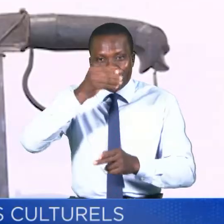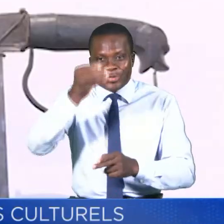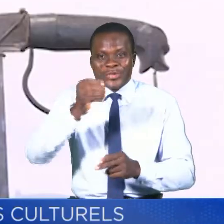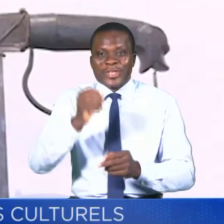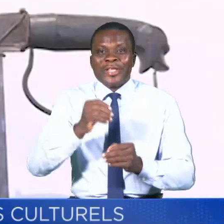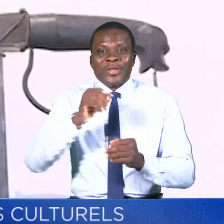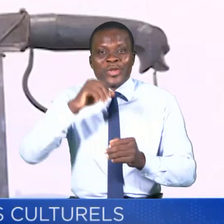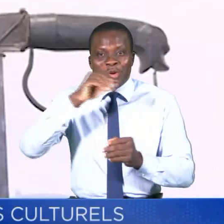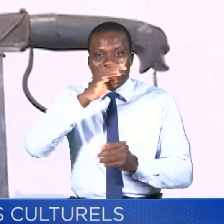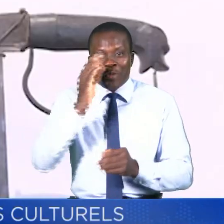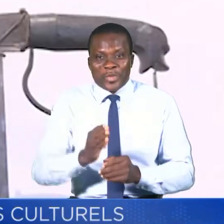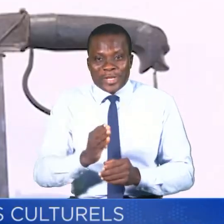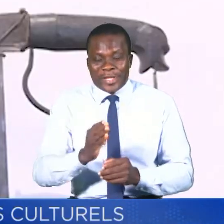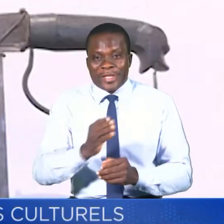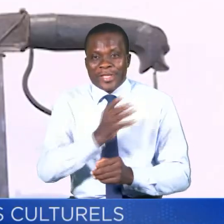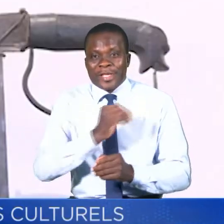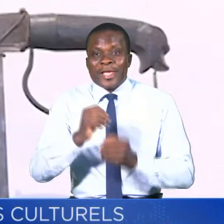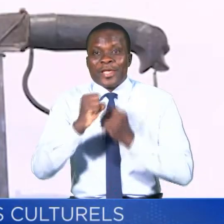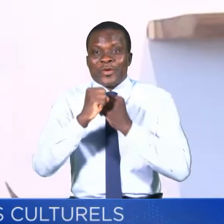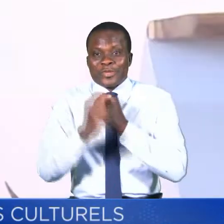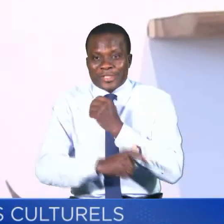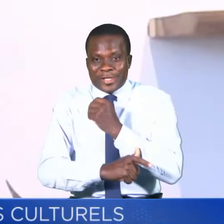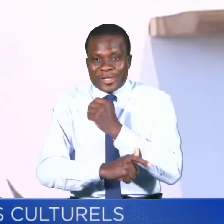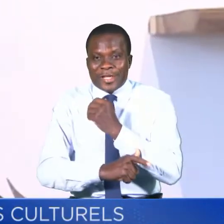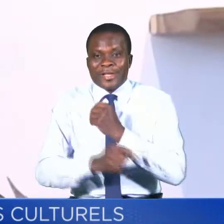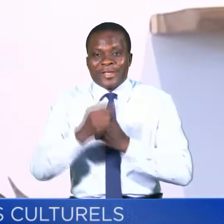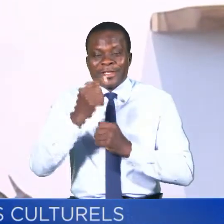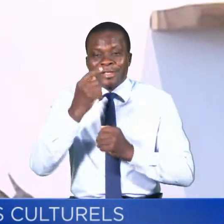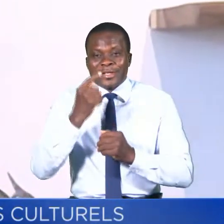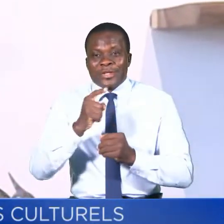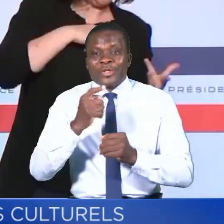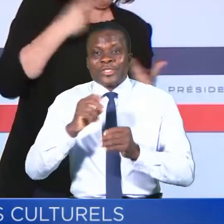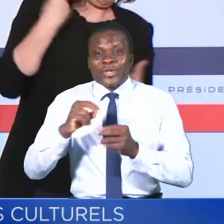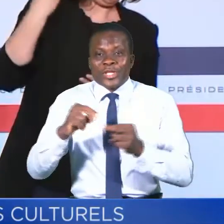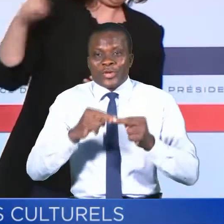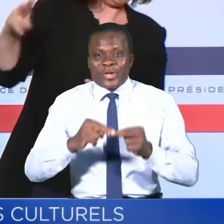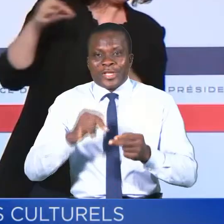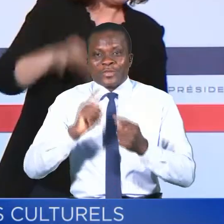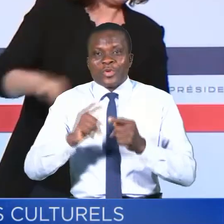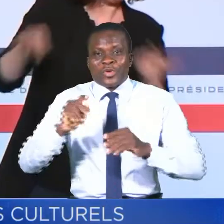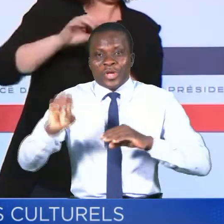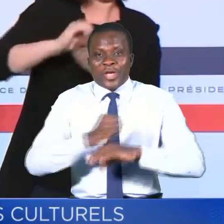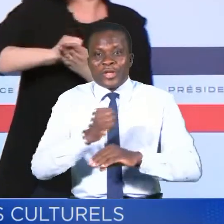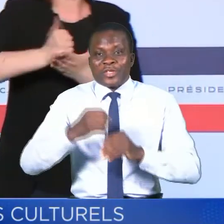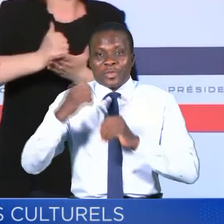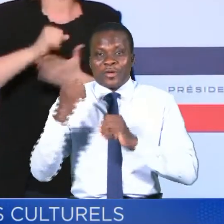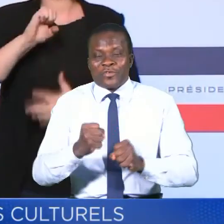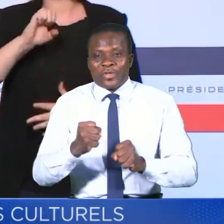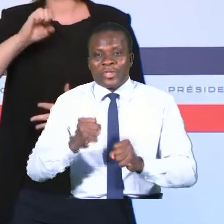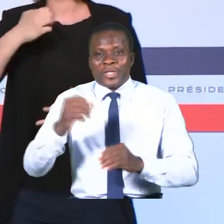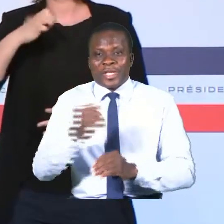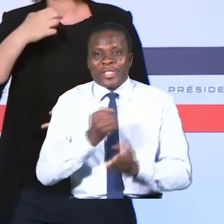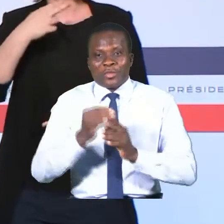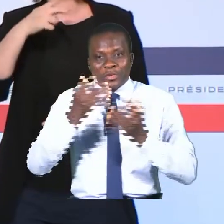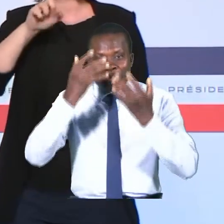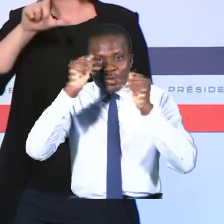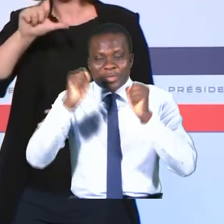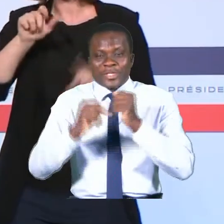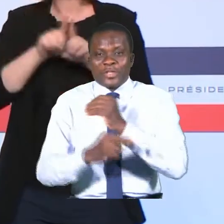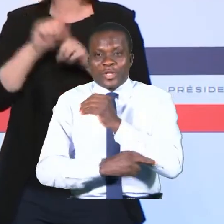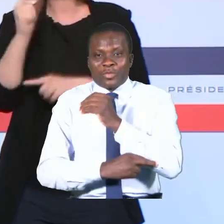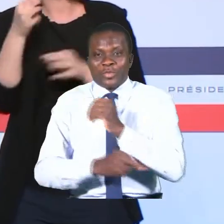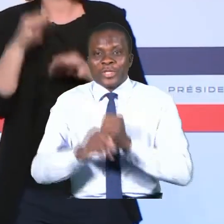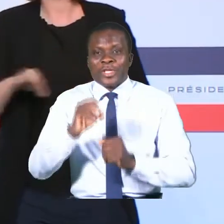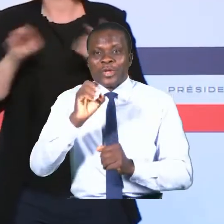Bénin et au Sénégal. Je veux inciter sur le fait qu'il correspond à un engagement très fort qui a été pris par le président de la République à